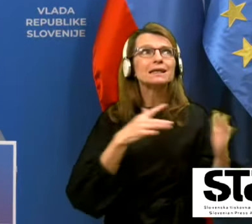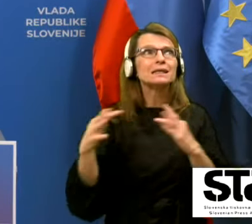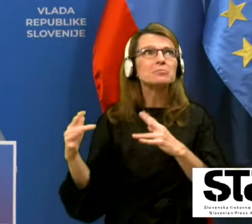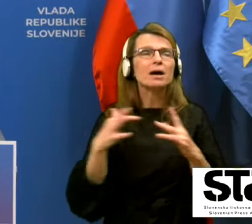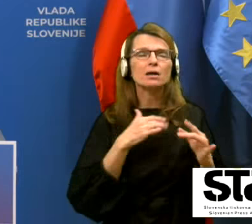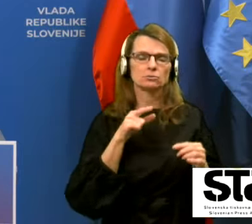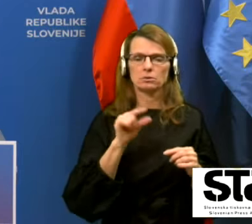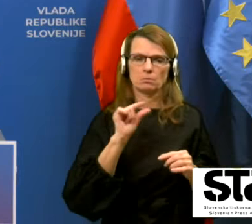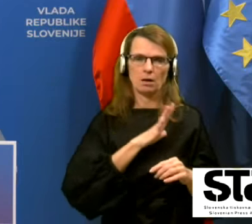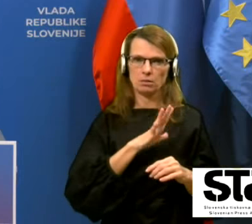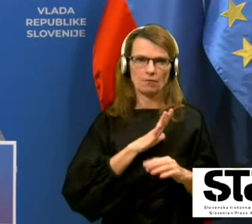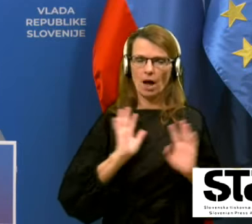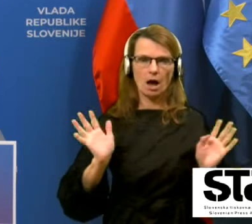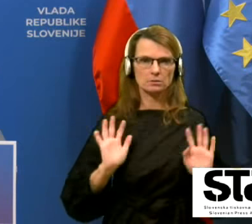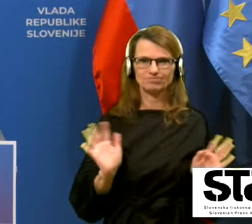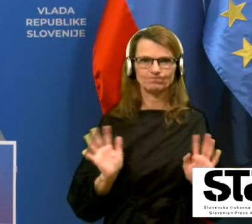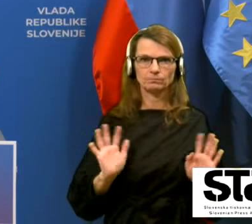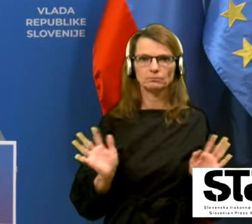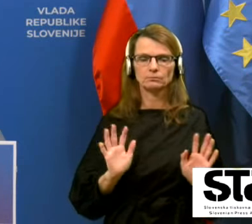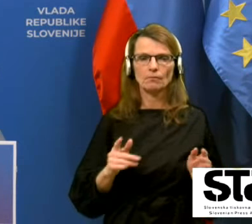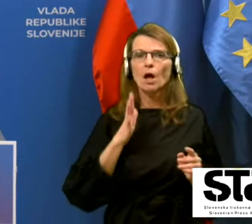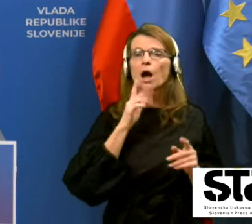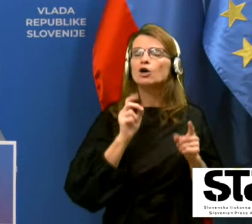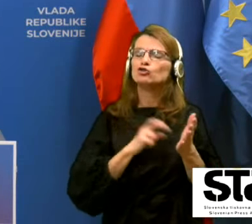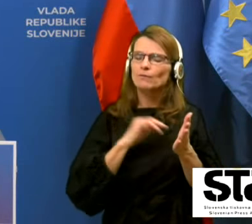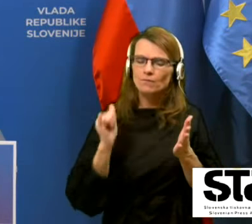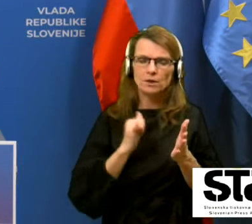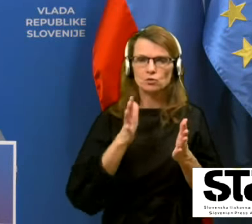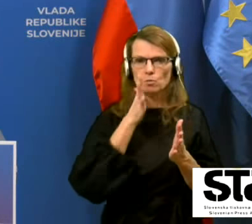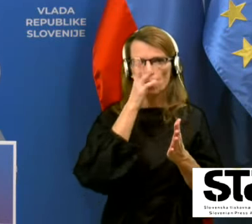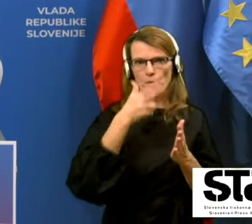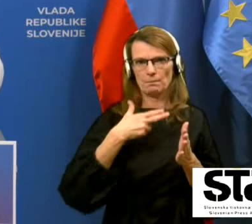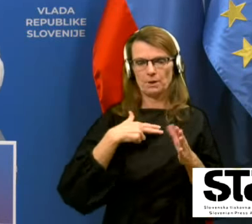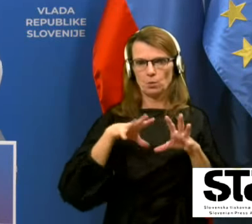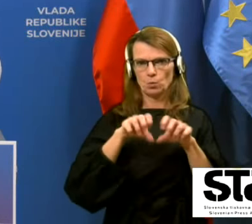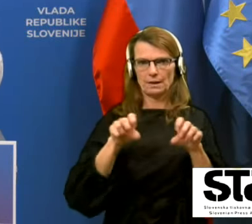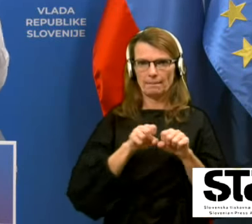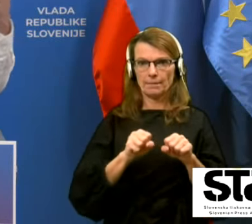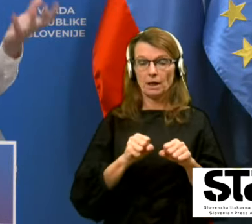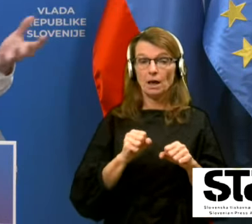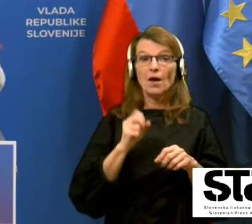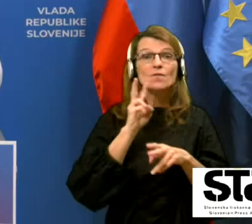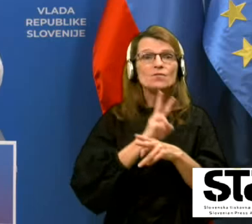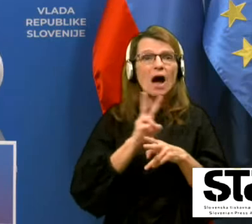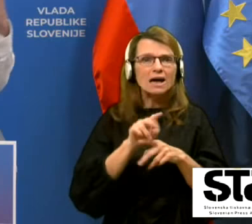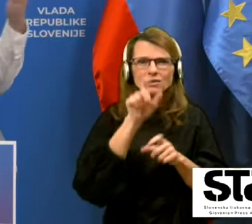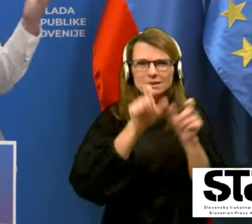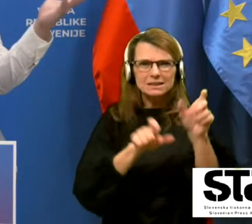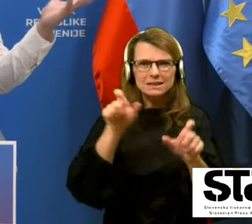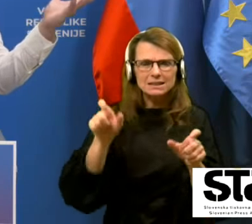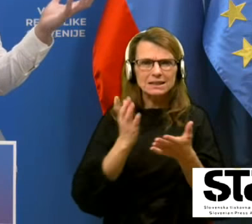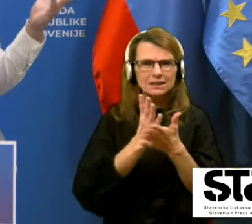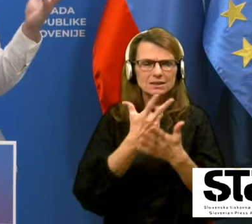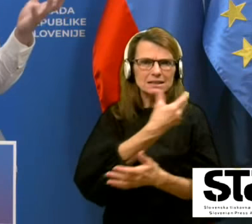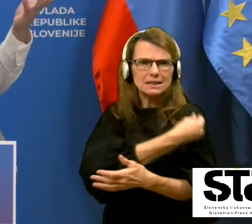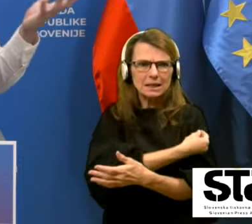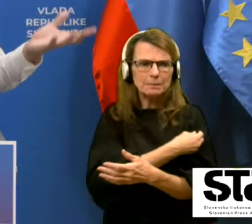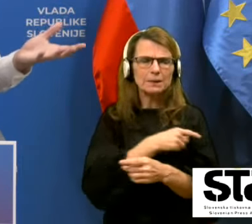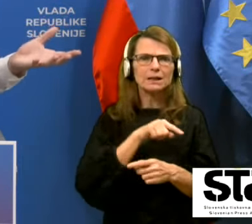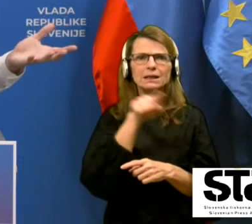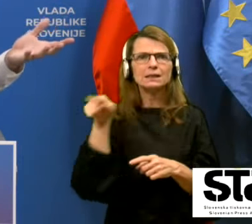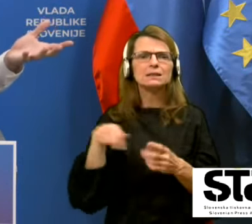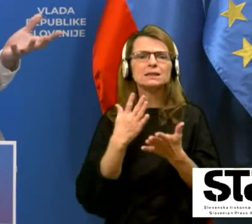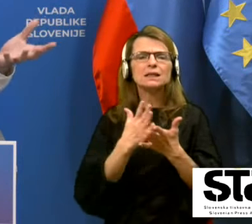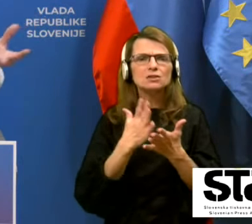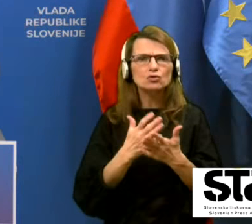ukrepe, ampak varnost tistih, ki so se cepli in v DSO in tistih, ki so preboleli in tistih, ki se